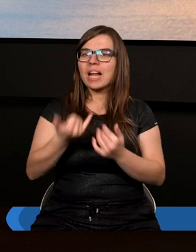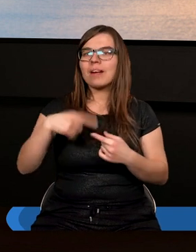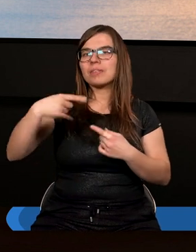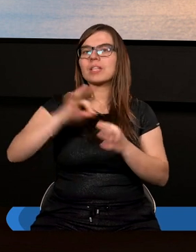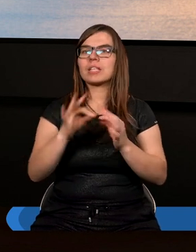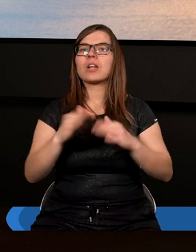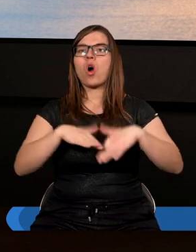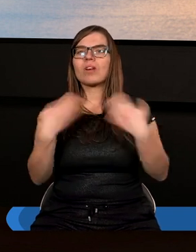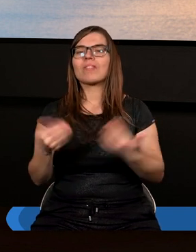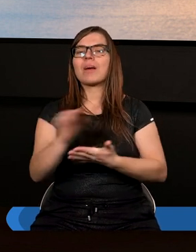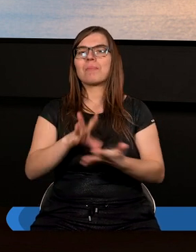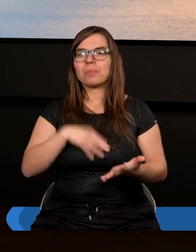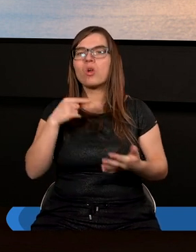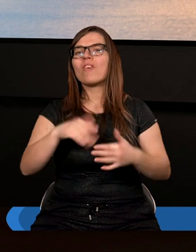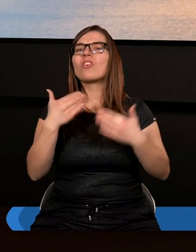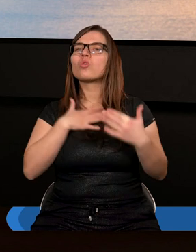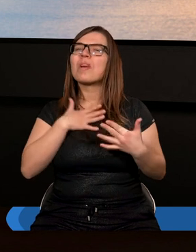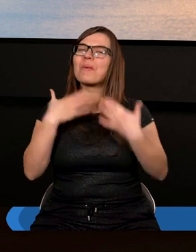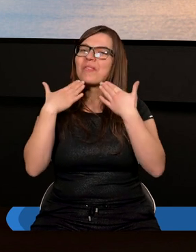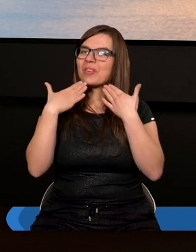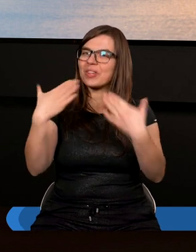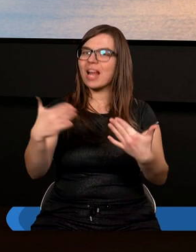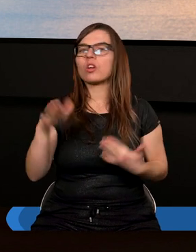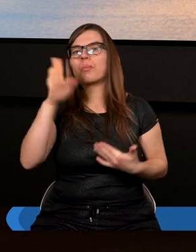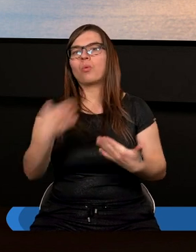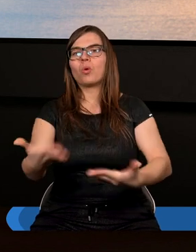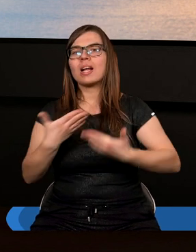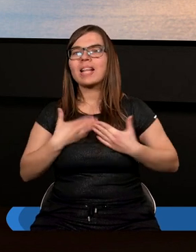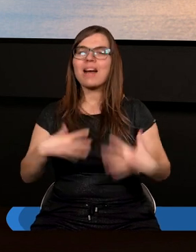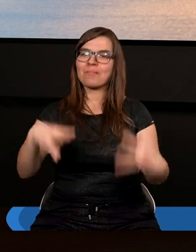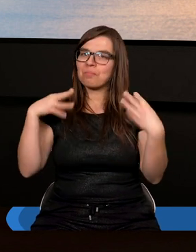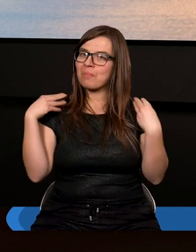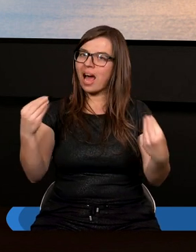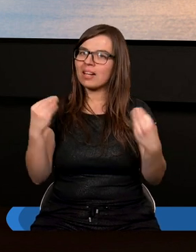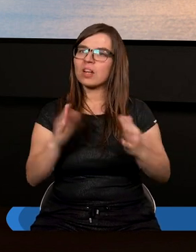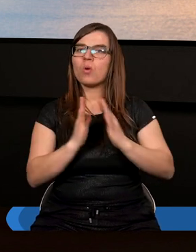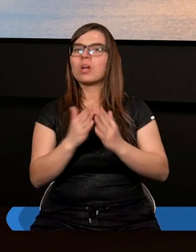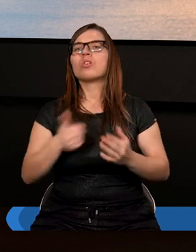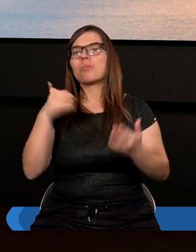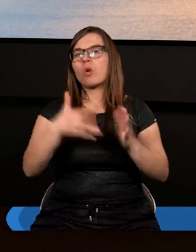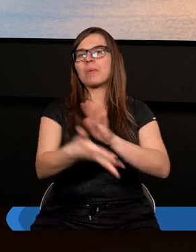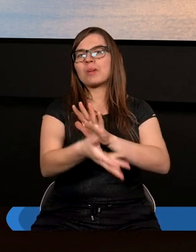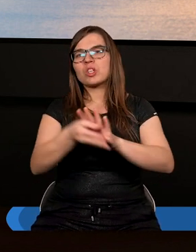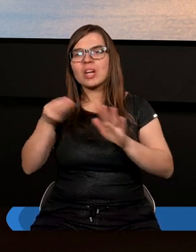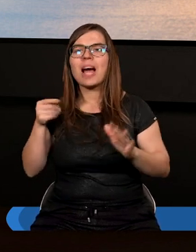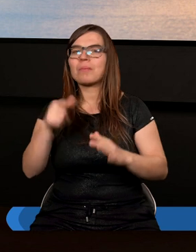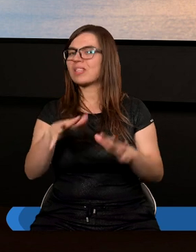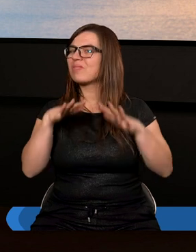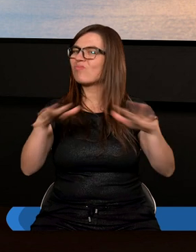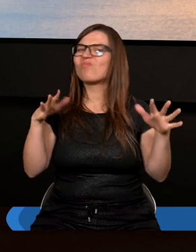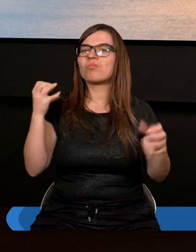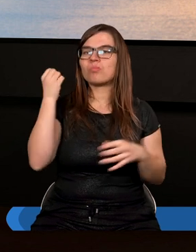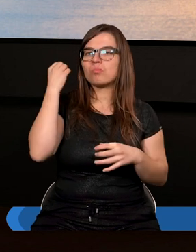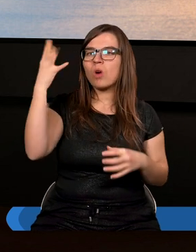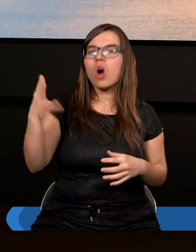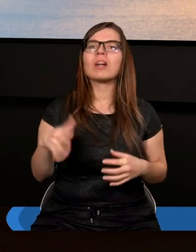Pismo Święte, odczuwamy tę wielką wdzięczność, że Bóg dał nam tak wspaniałą księgę, z której czerpać możemy. Tyle mądrości, tyle